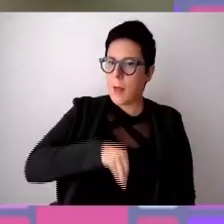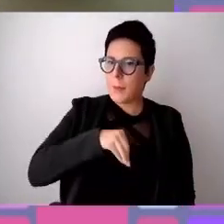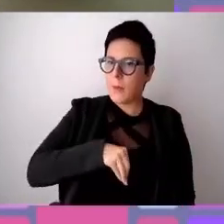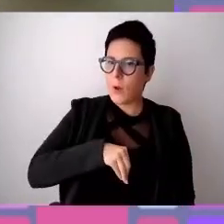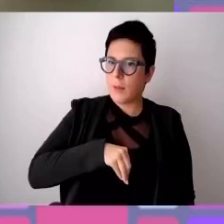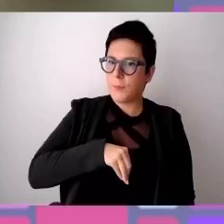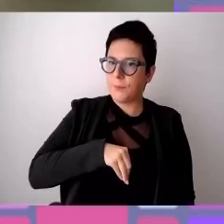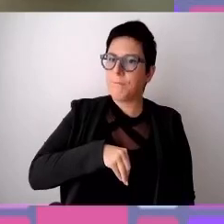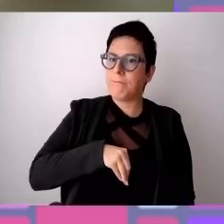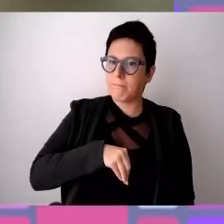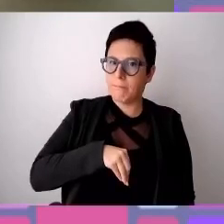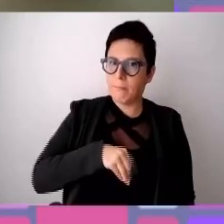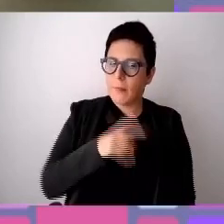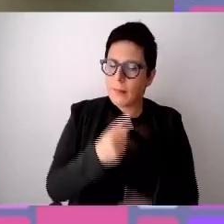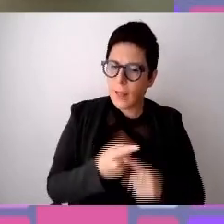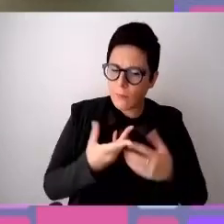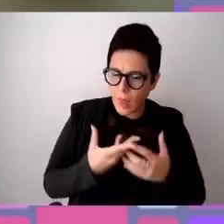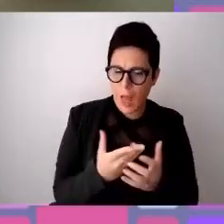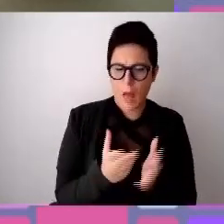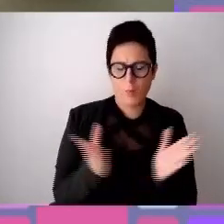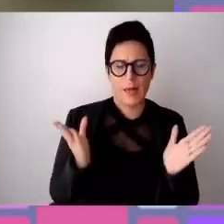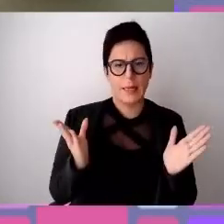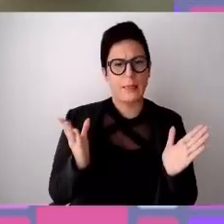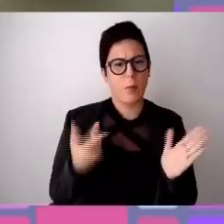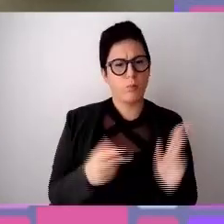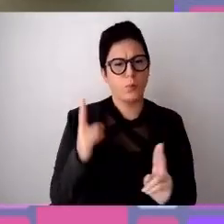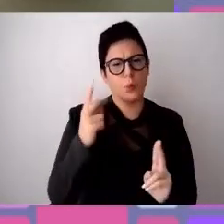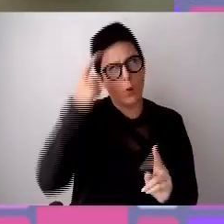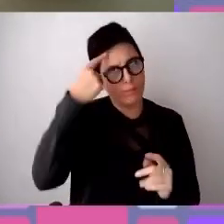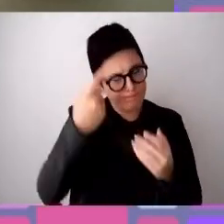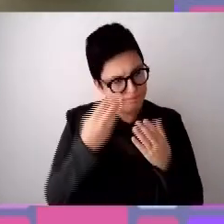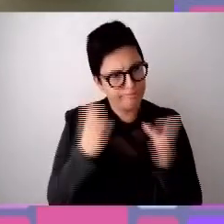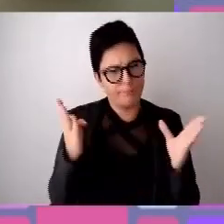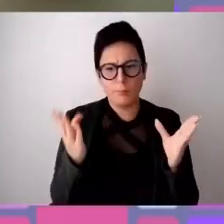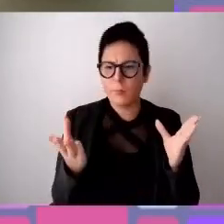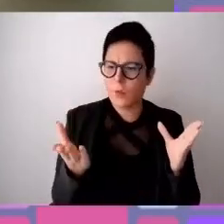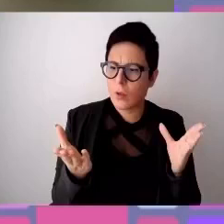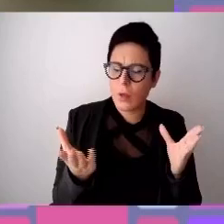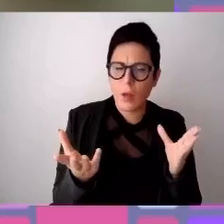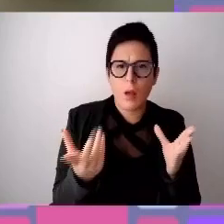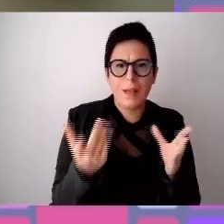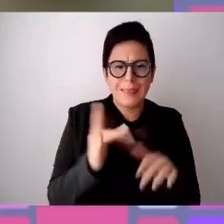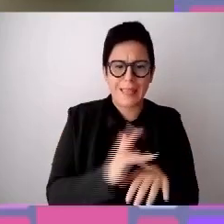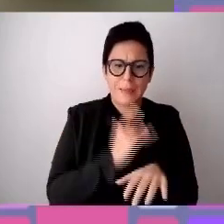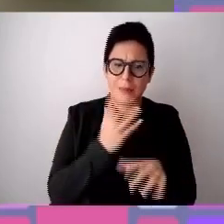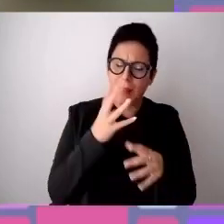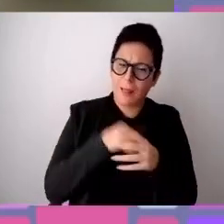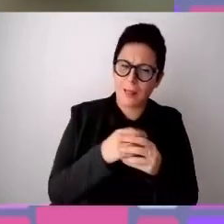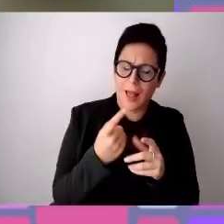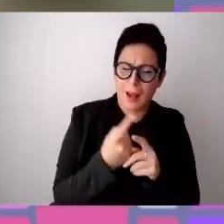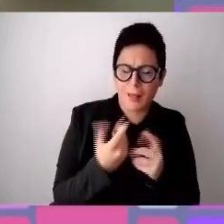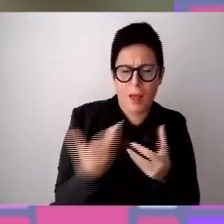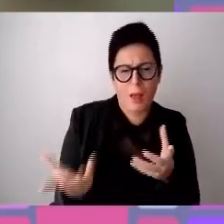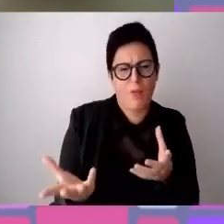riuscire a diventare più aperta, deve riuscire a inglobare certi tipi di sensibilità al suo interno, ma non perché il